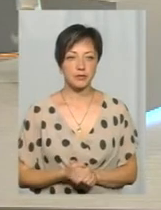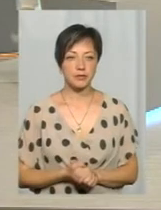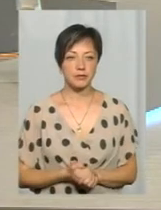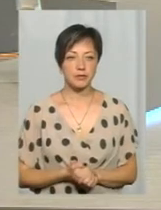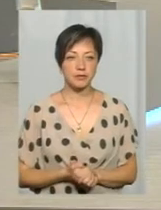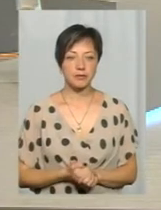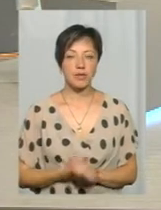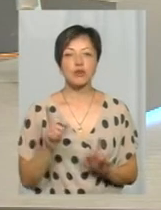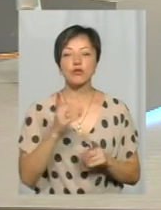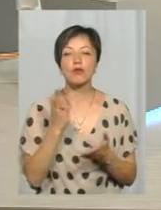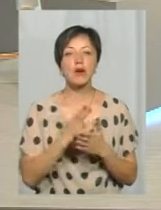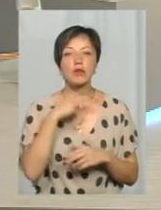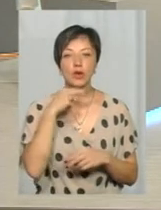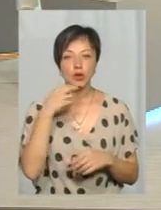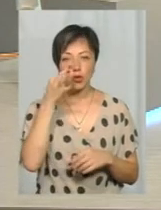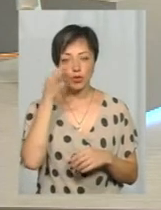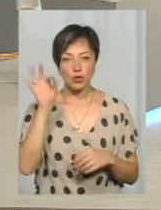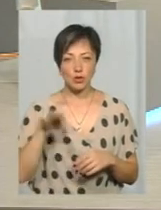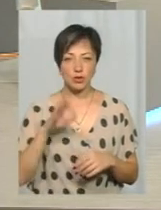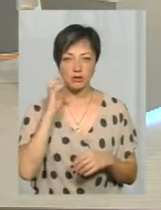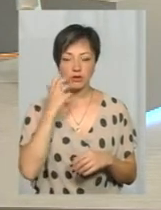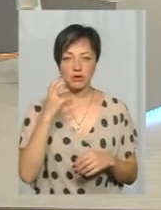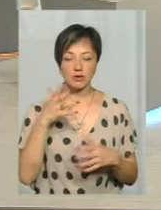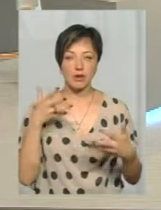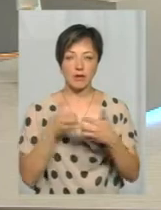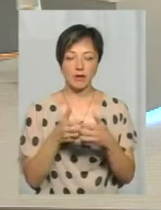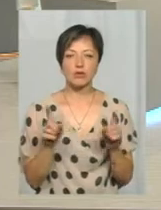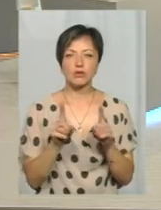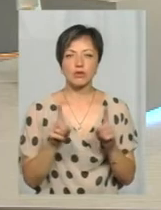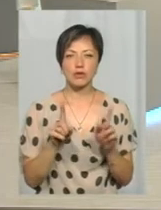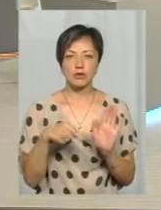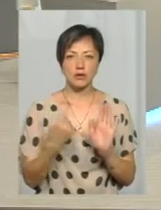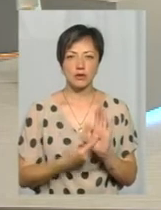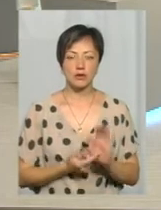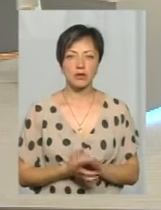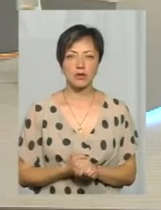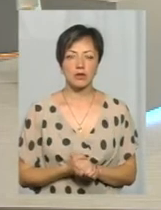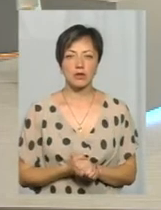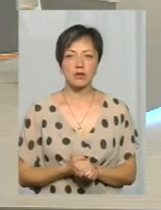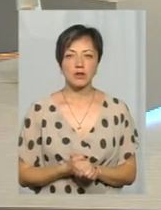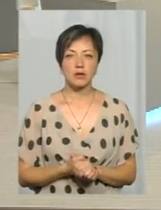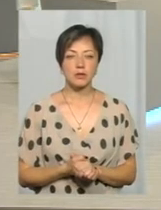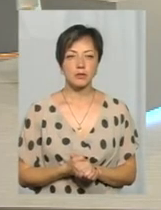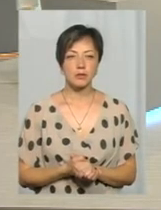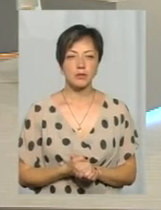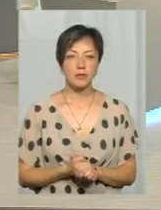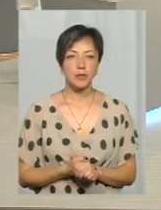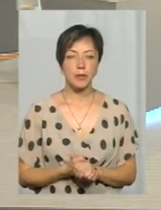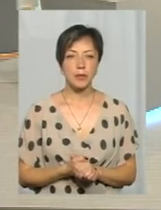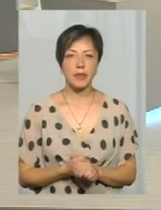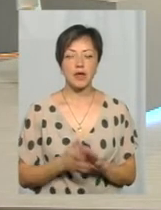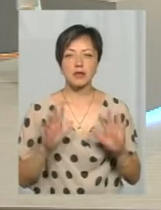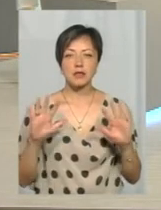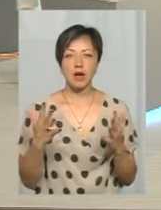А що ви маєте на увазі під серйозними ДТП? Ну, от яке сталося,